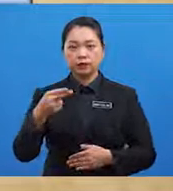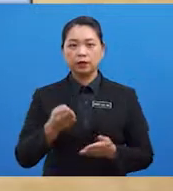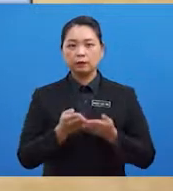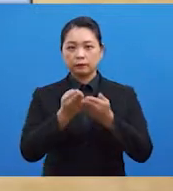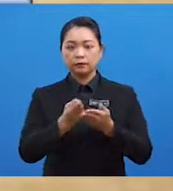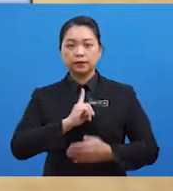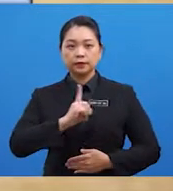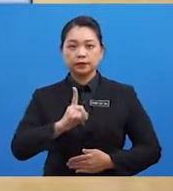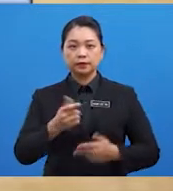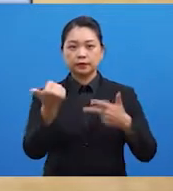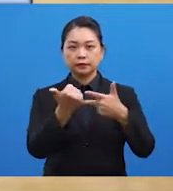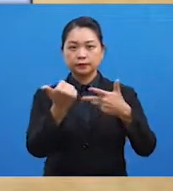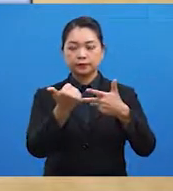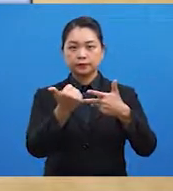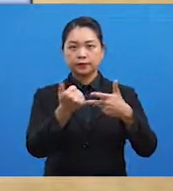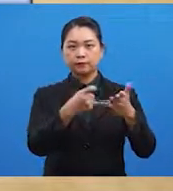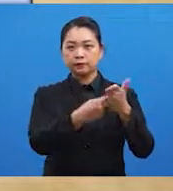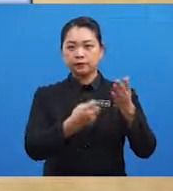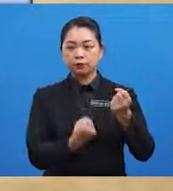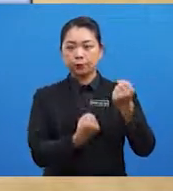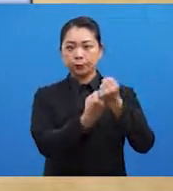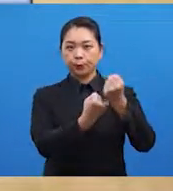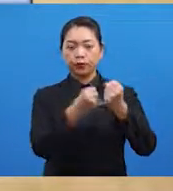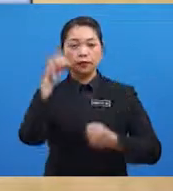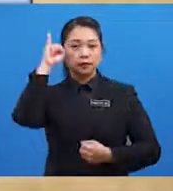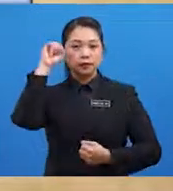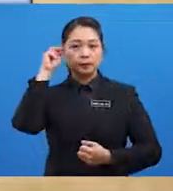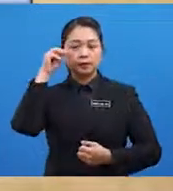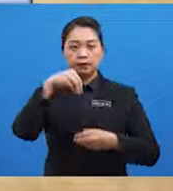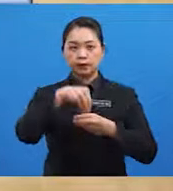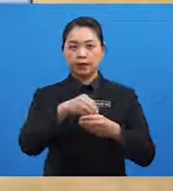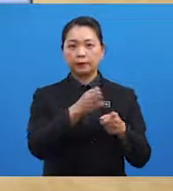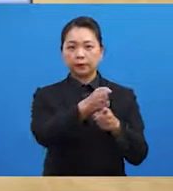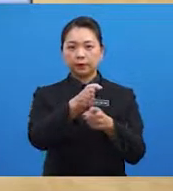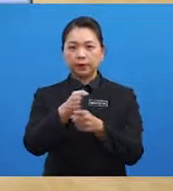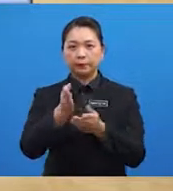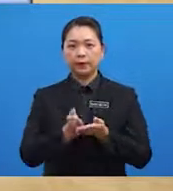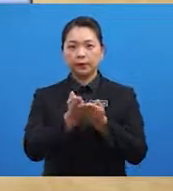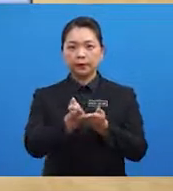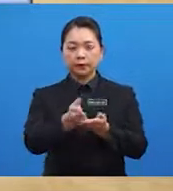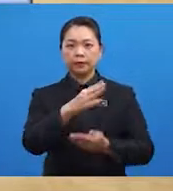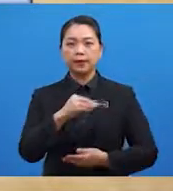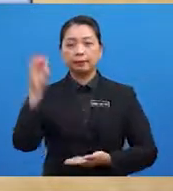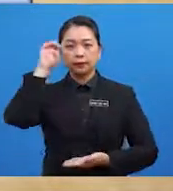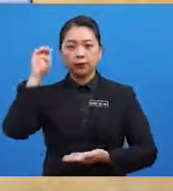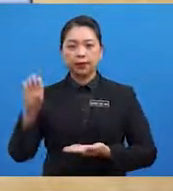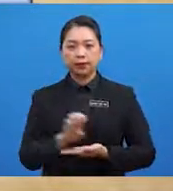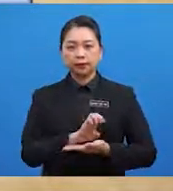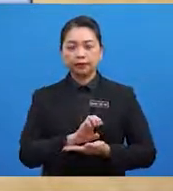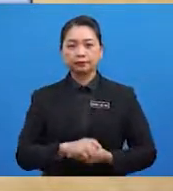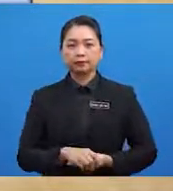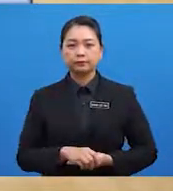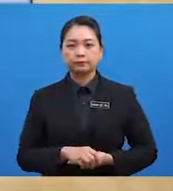Yang ketiga, menilai sumbangan Ibnu Majid dalam bidang pelayaran dan penerokaan